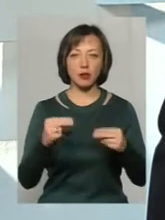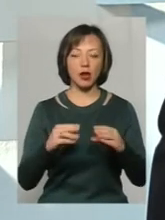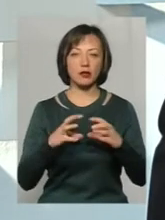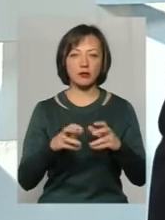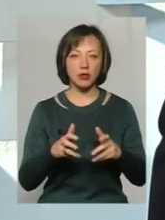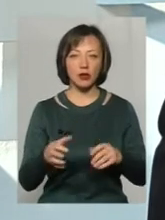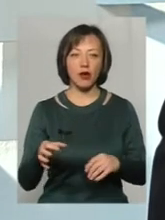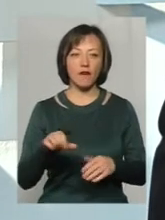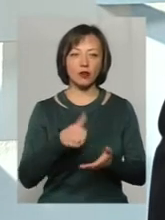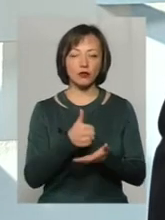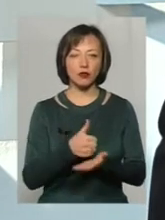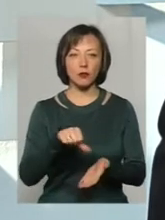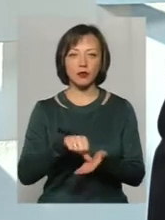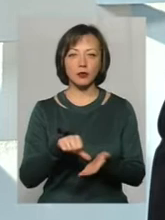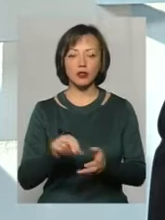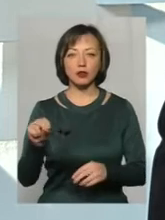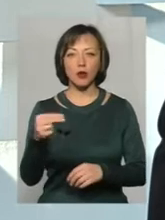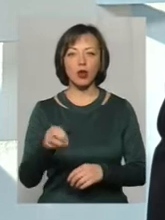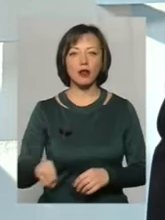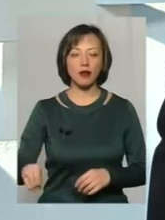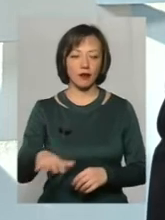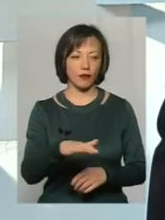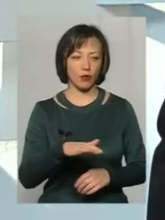в основному виступали на чемпіонатах Європи.